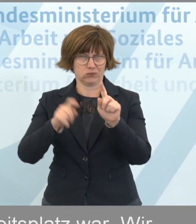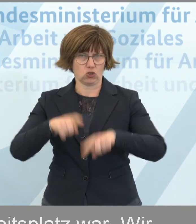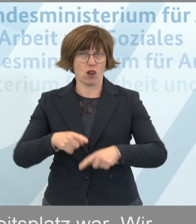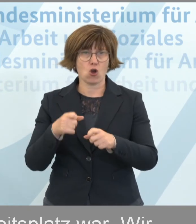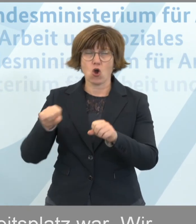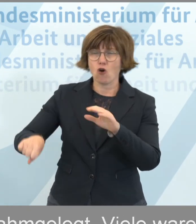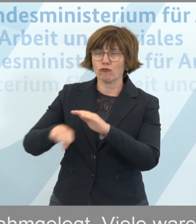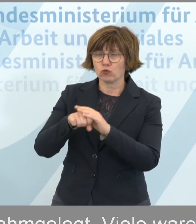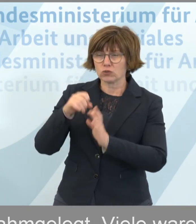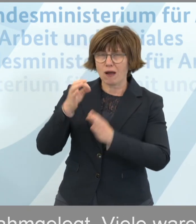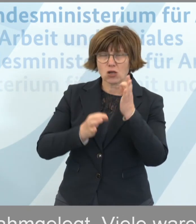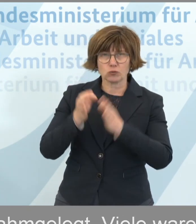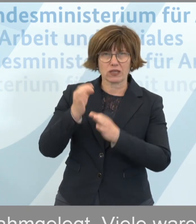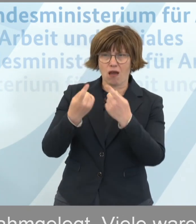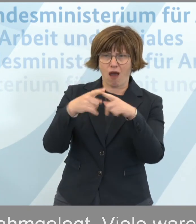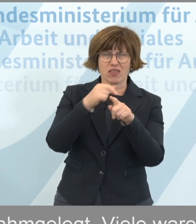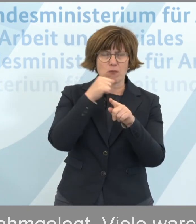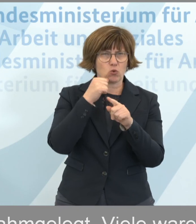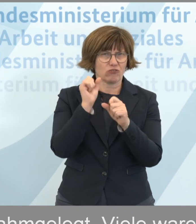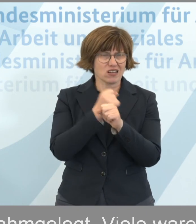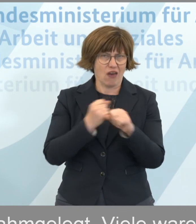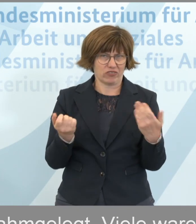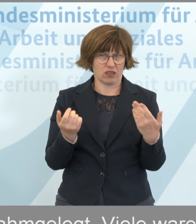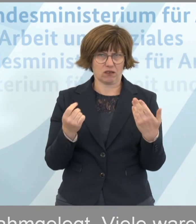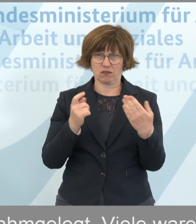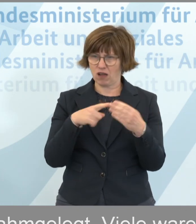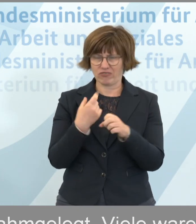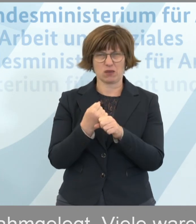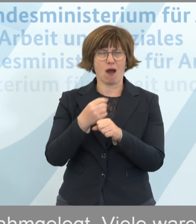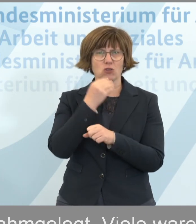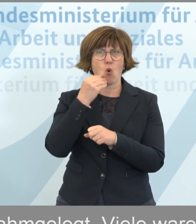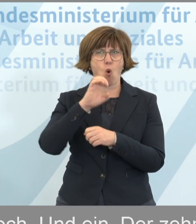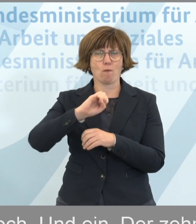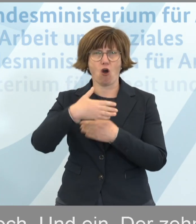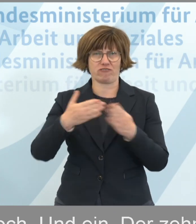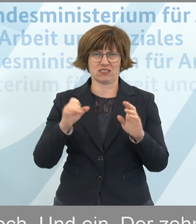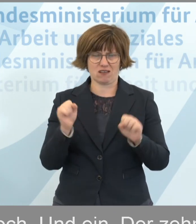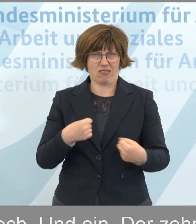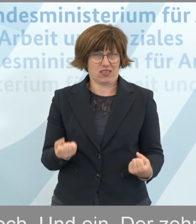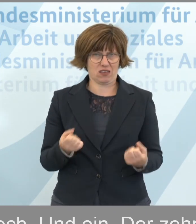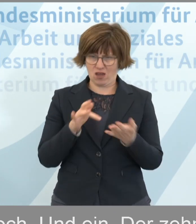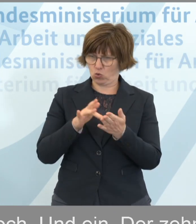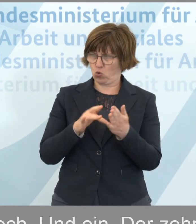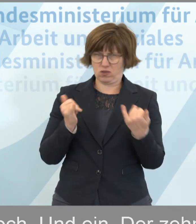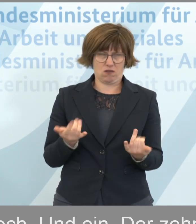Fußballspiel beispielsweise in vielen anderen Berufen auch nicht ausgeübt werden aus dem Homeoffice. Aus nachvollziehbaren Gründen.